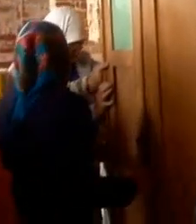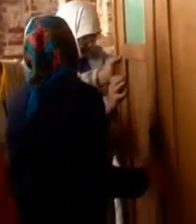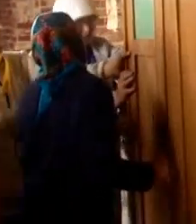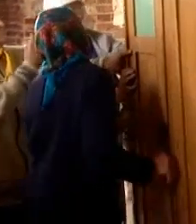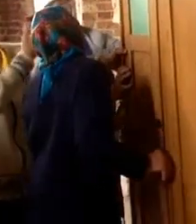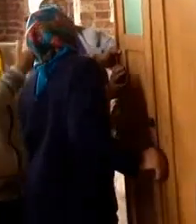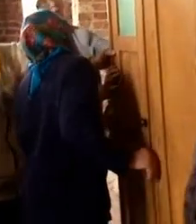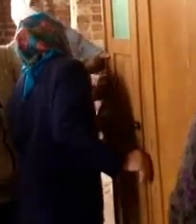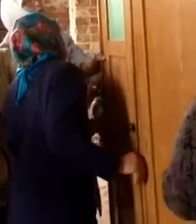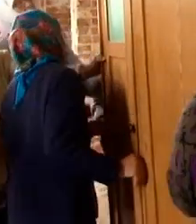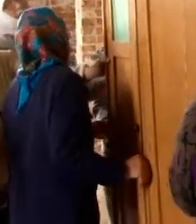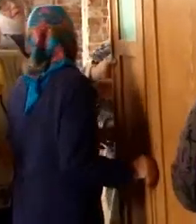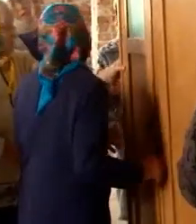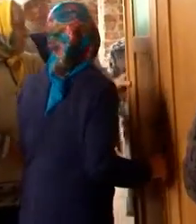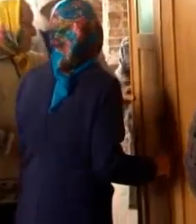Субтитры